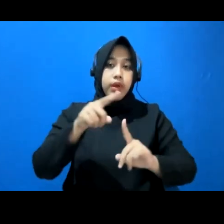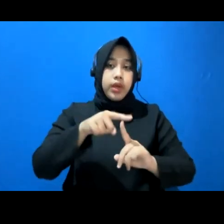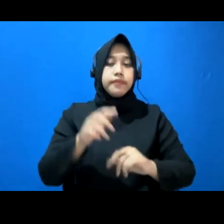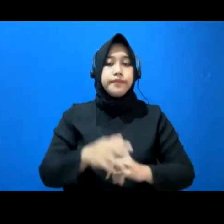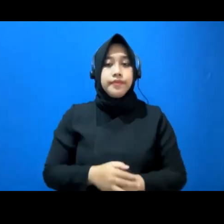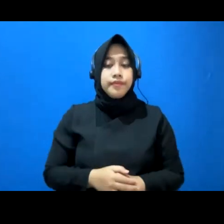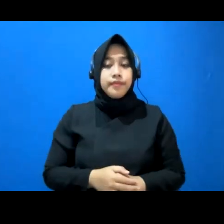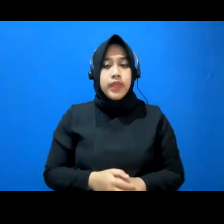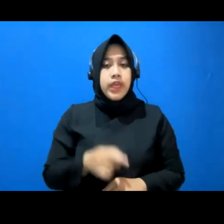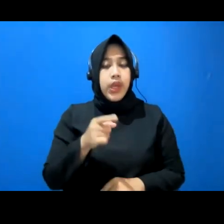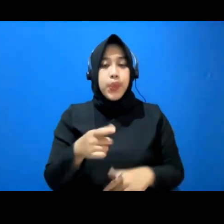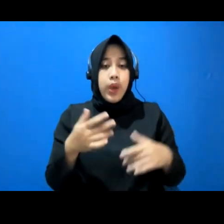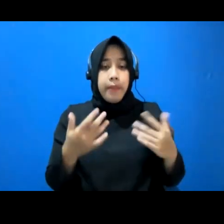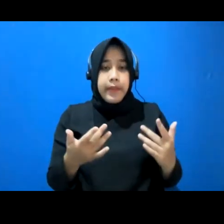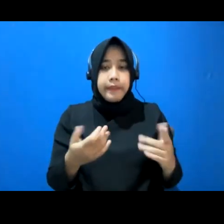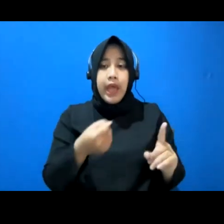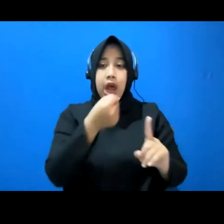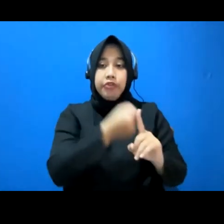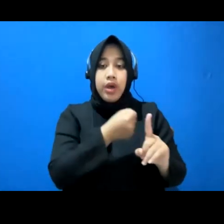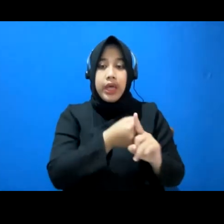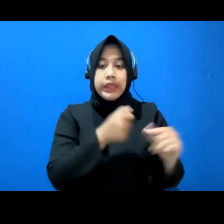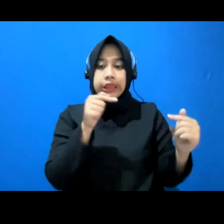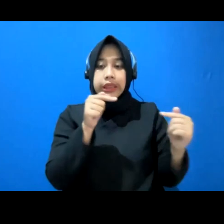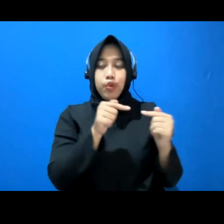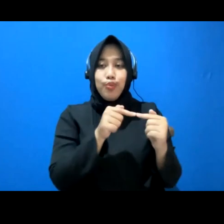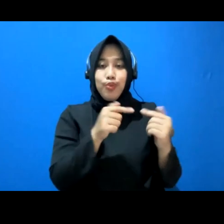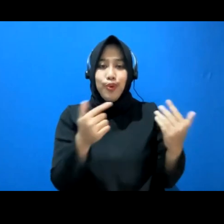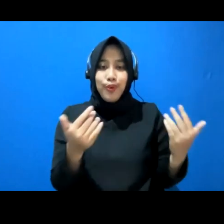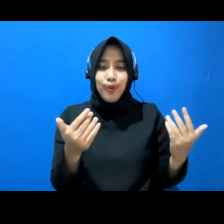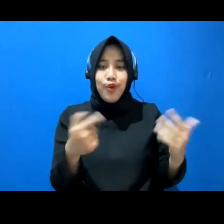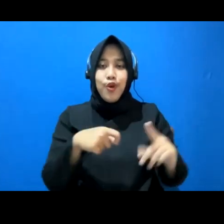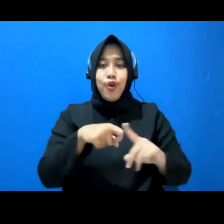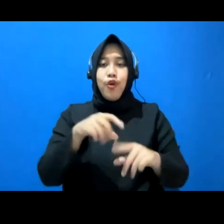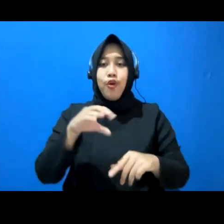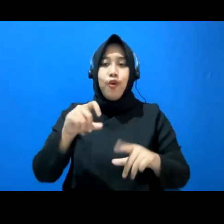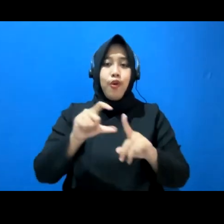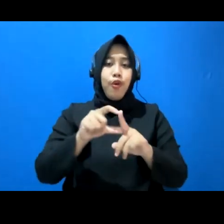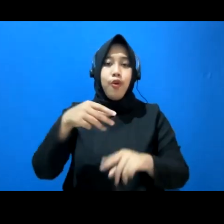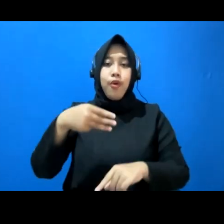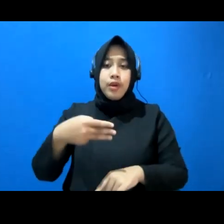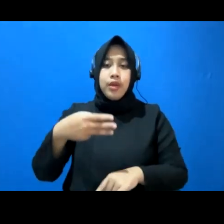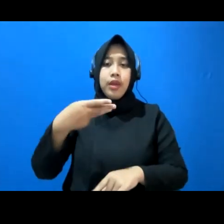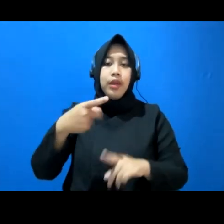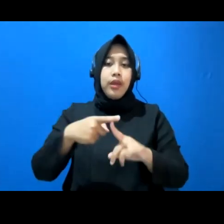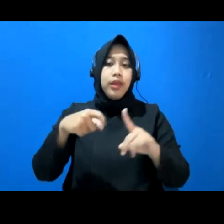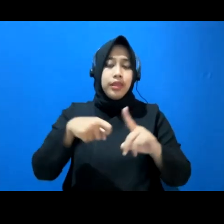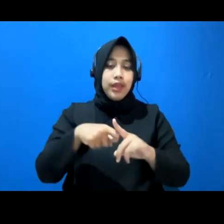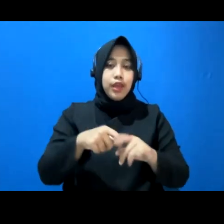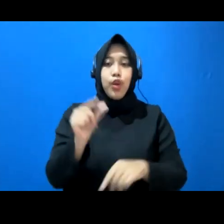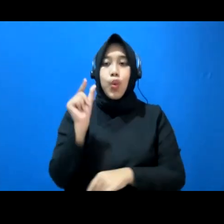Advokat itu kan juga terikat pada kodetik dan juga undang-undang.